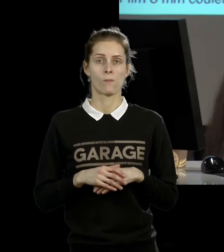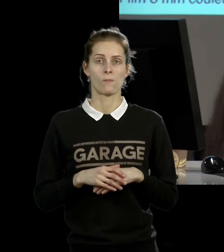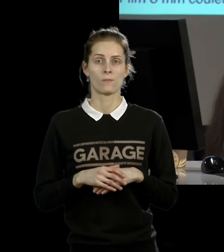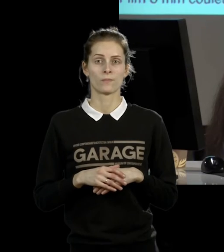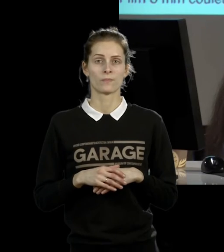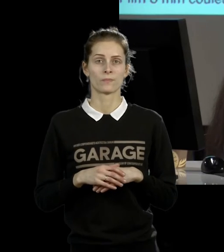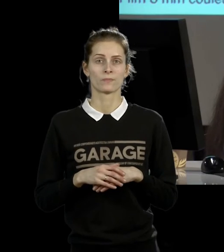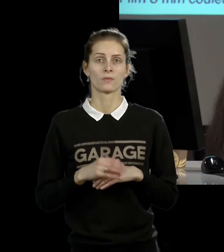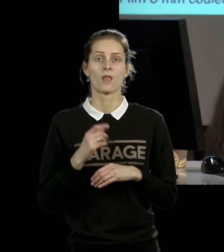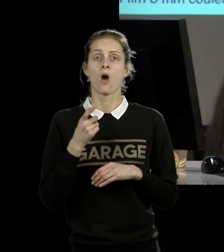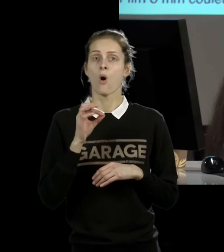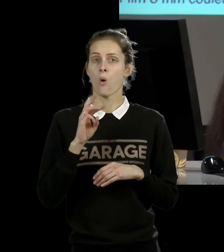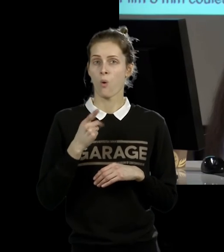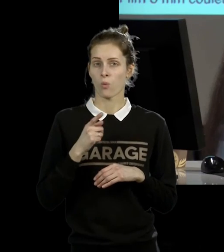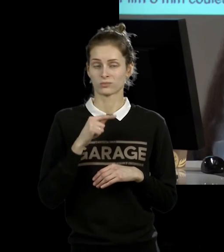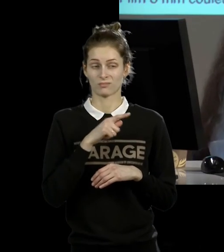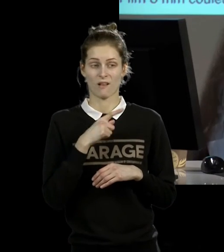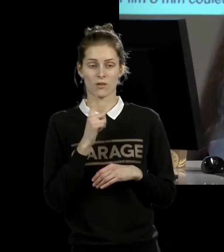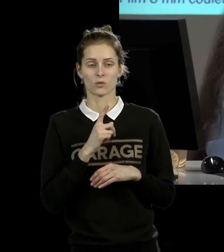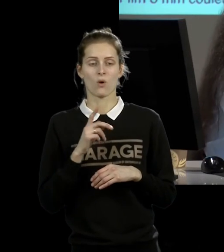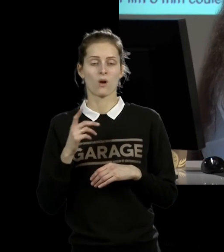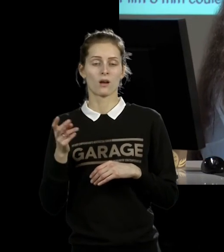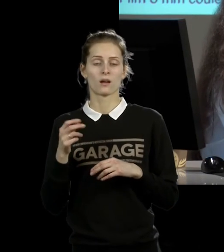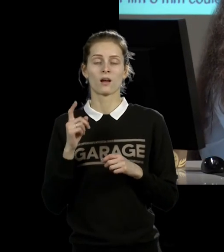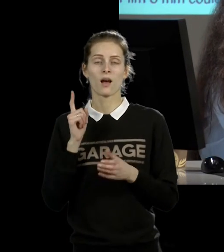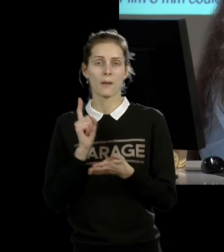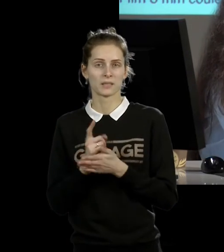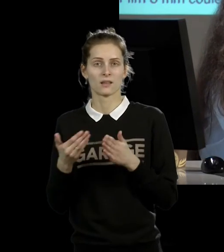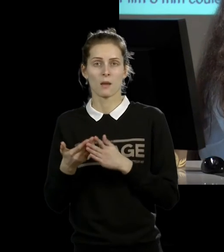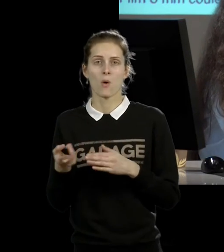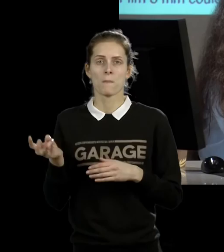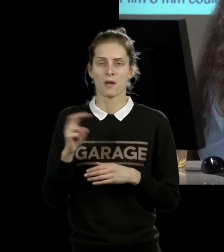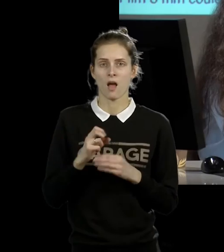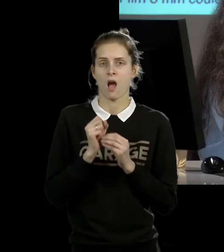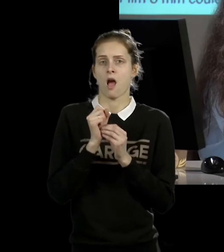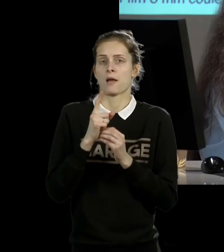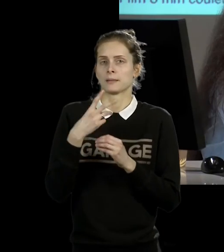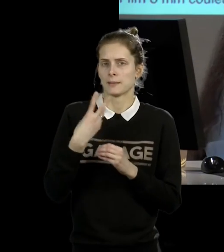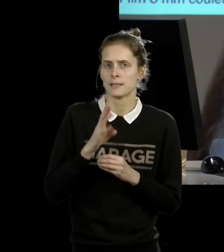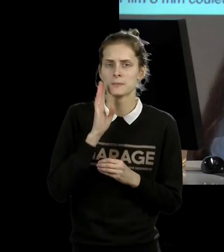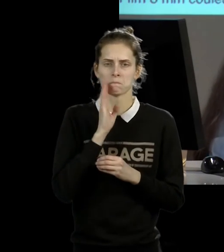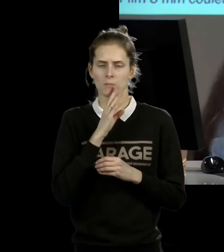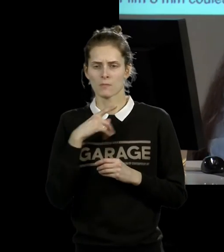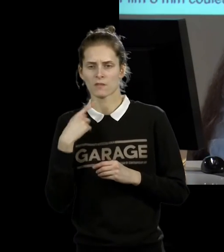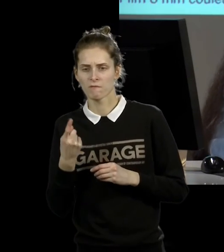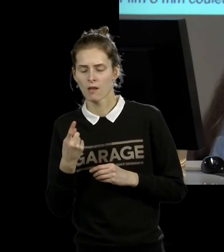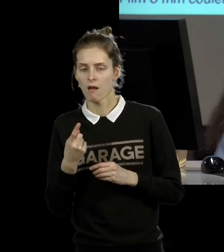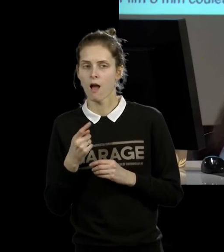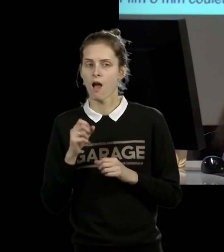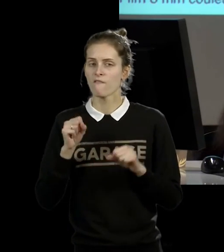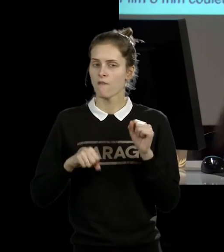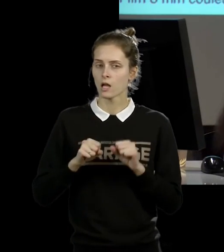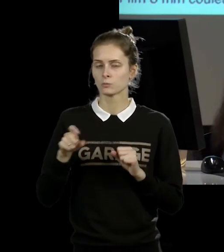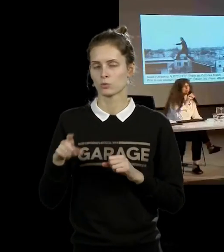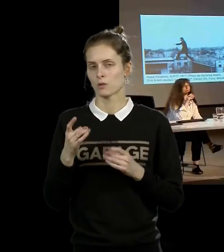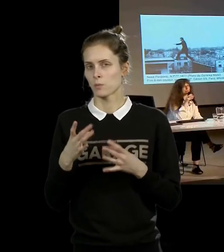является художественным вымыслом. Ну, в общем, такая непонятная история. Вдруг откуда-то выяснилось, что Марина Абрамович был этот самый